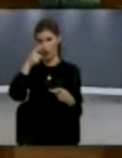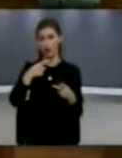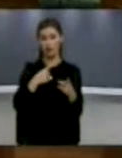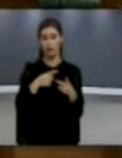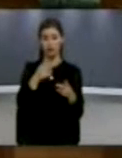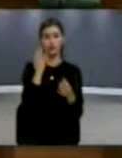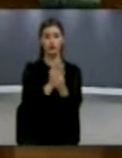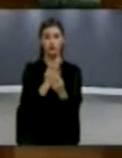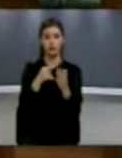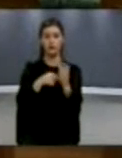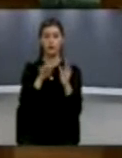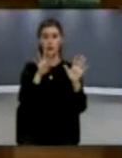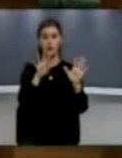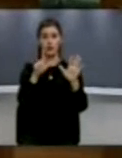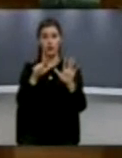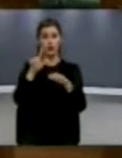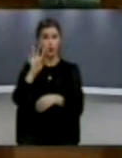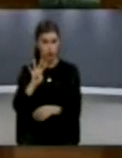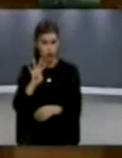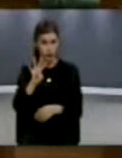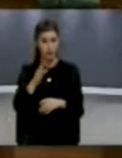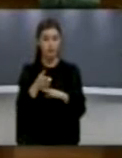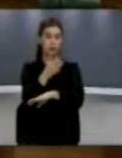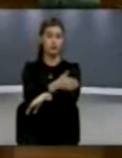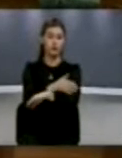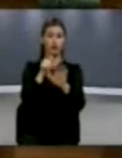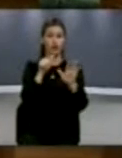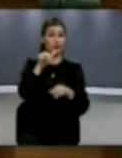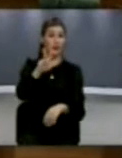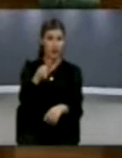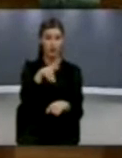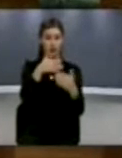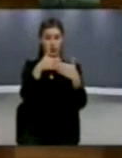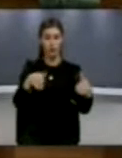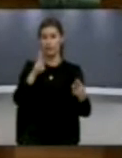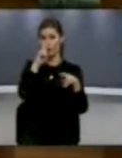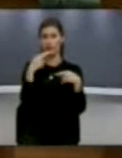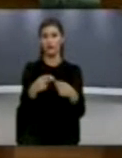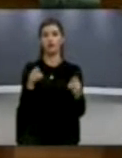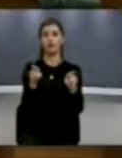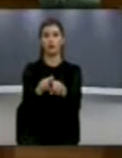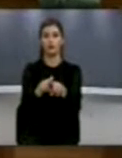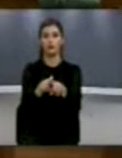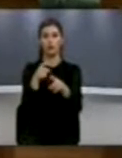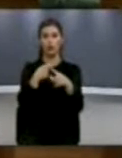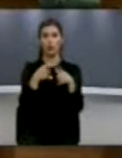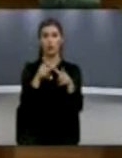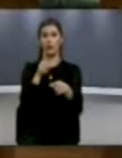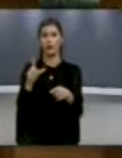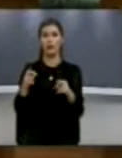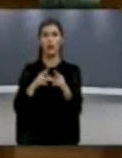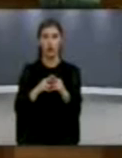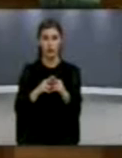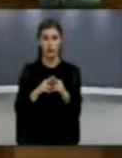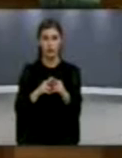vitit 174 e para prakisht 163, prap kufiri i kam betru aty ku ka qenë të kula për fundon citati